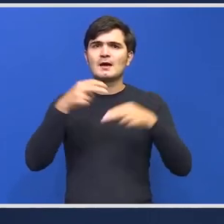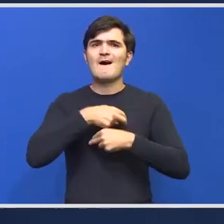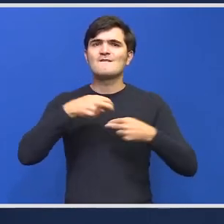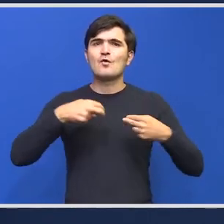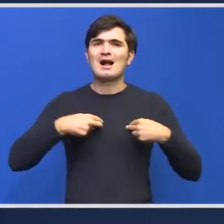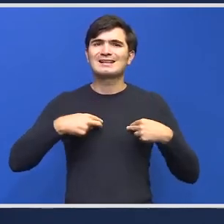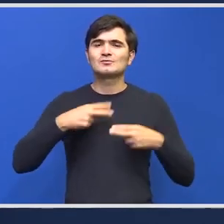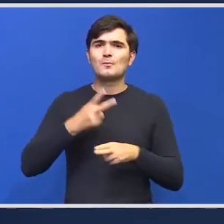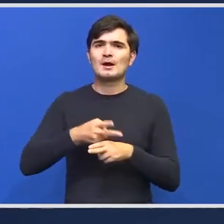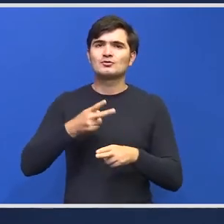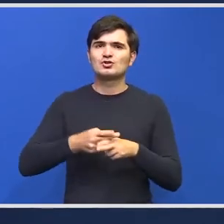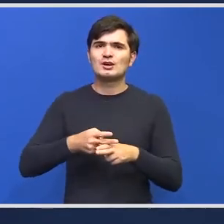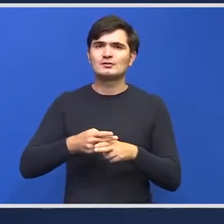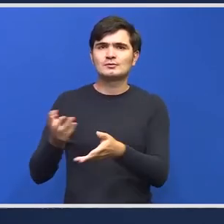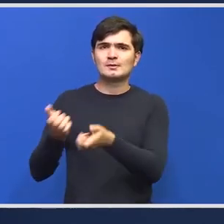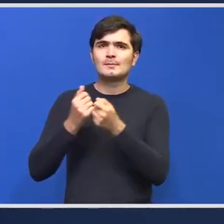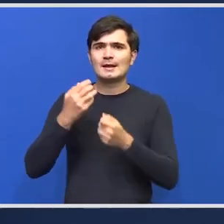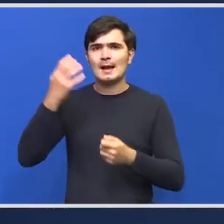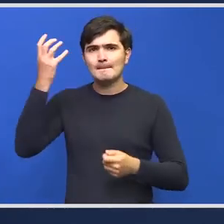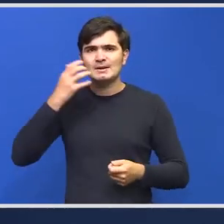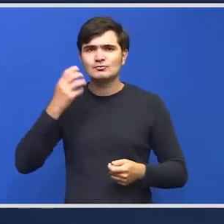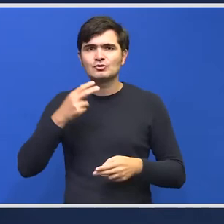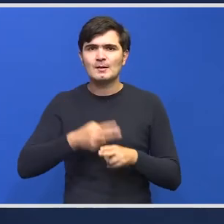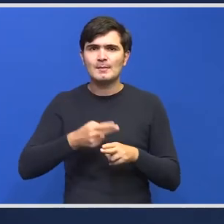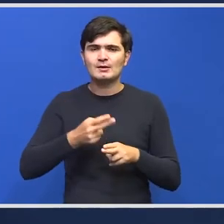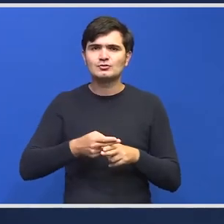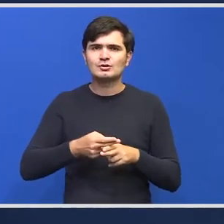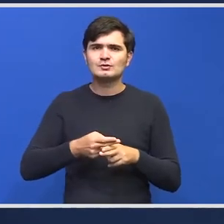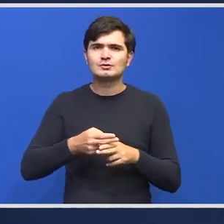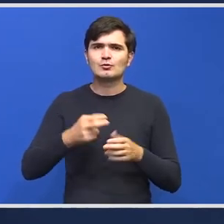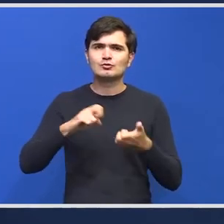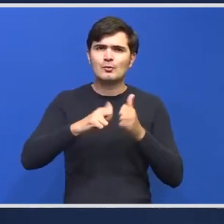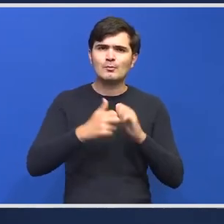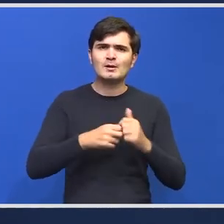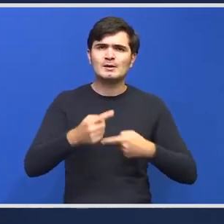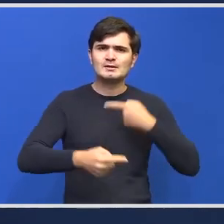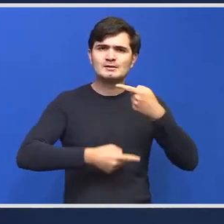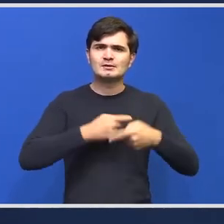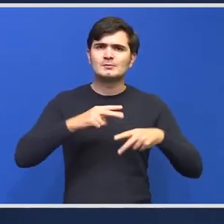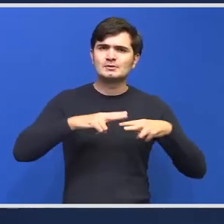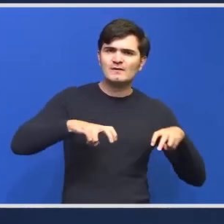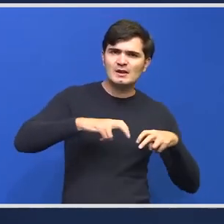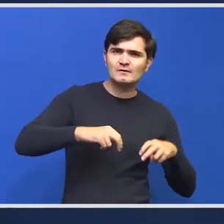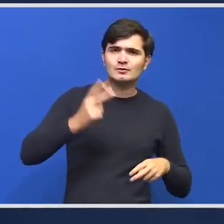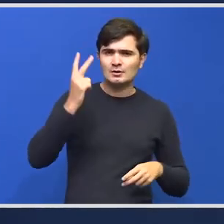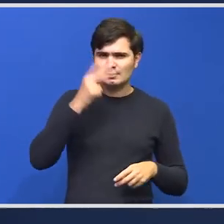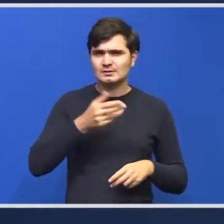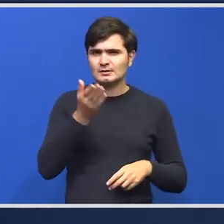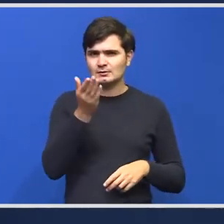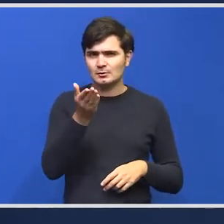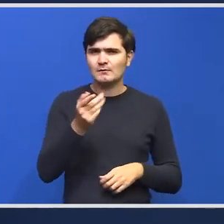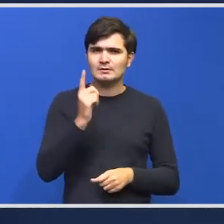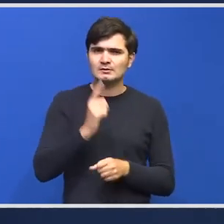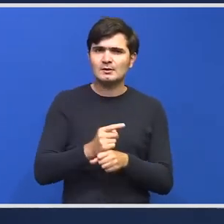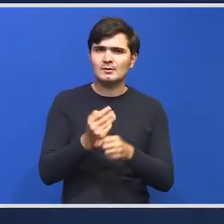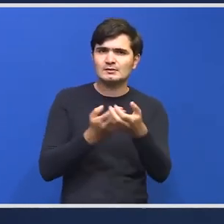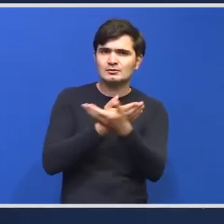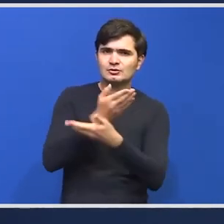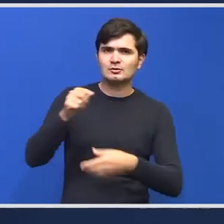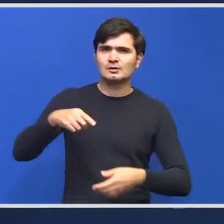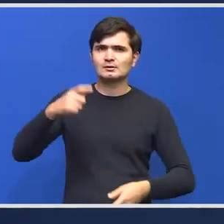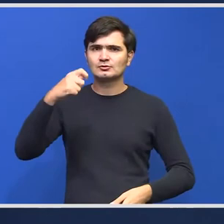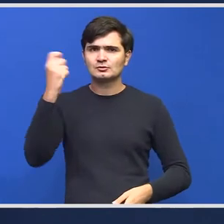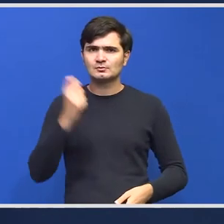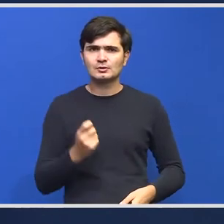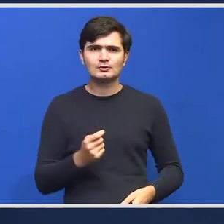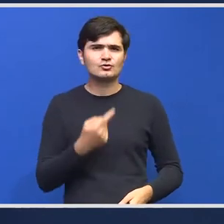așa cineva care să preia plângerile pacienților problemele din sistem să le gestioneze să le verifice înțelesesem că dumneavoastră urma să gestionați acest